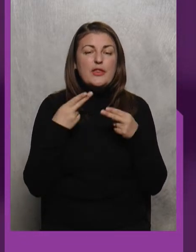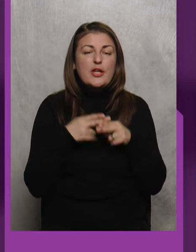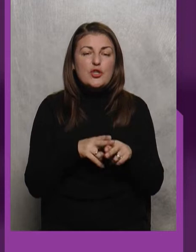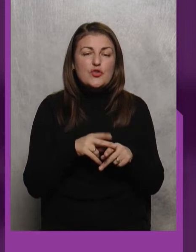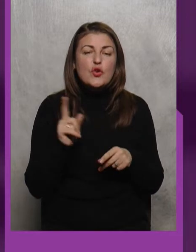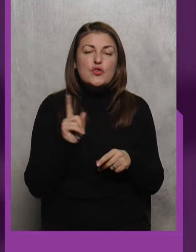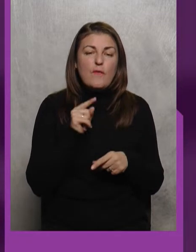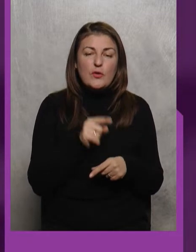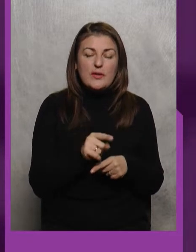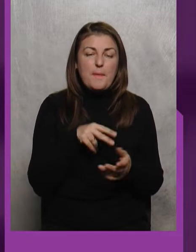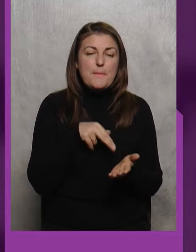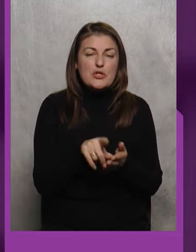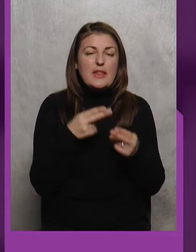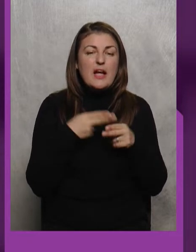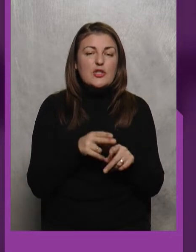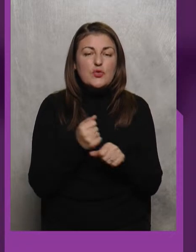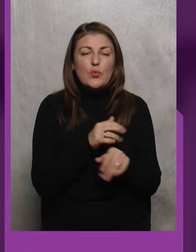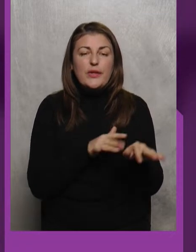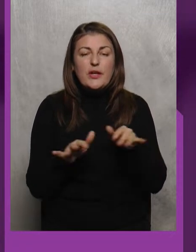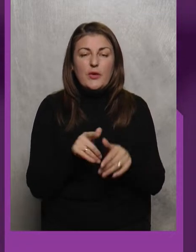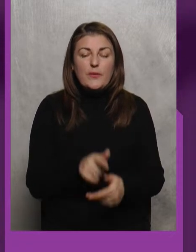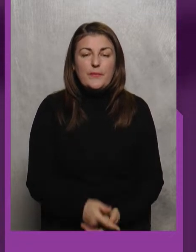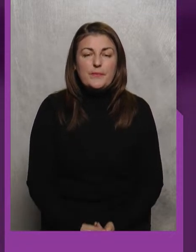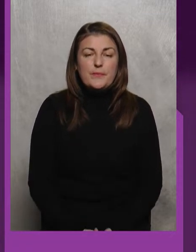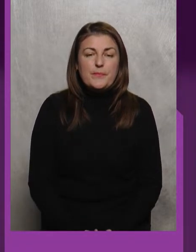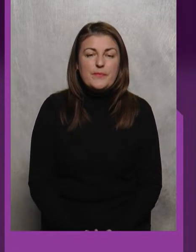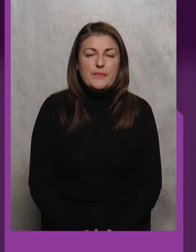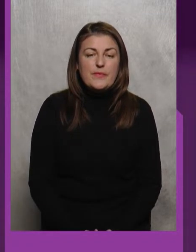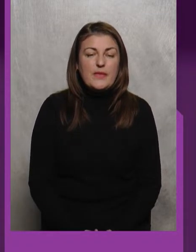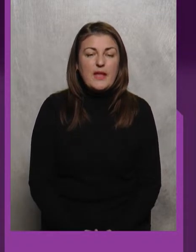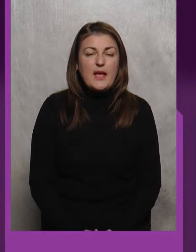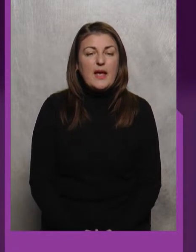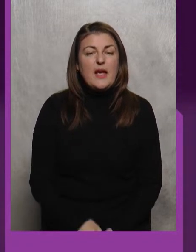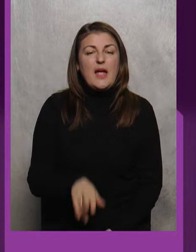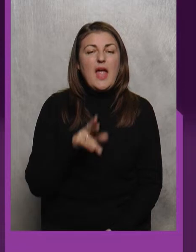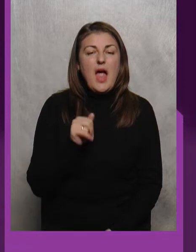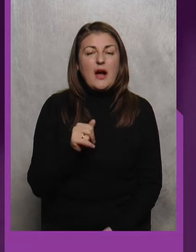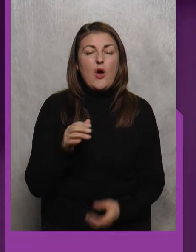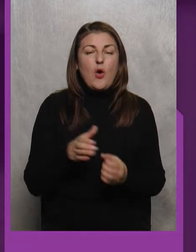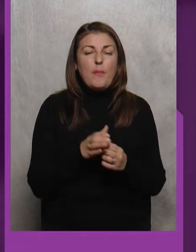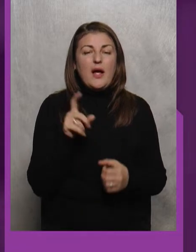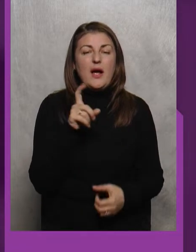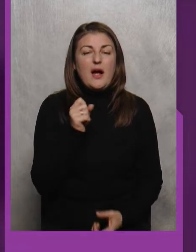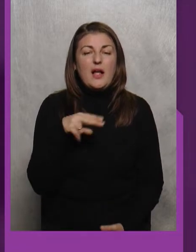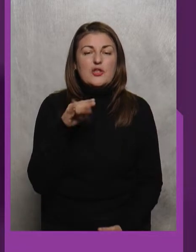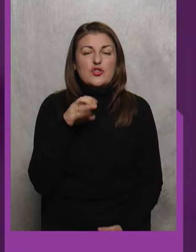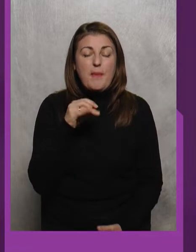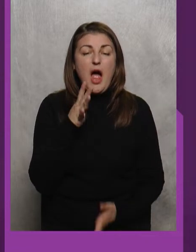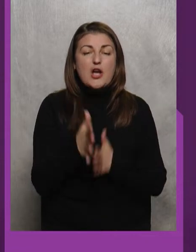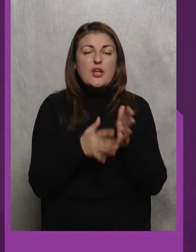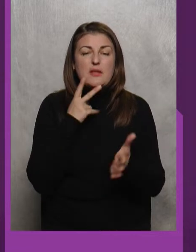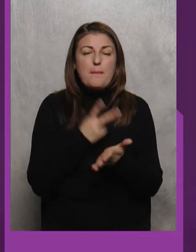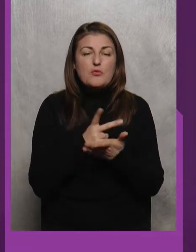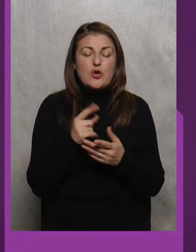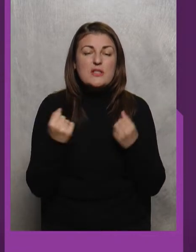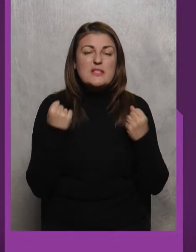Щоб вони Пішли на Технічні Дії Йде Команда Хаджиме І Жестом він Показав Щоб